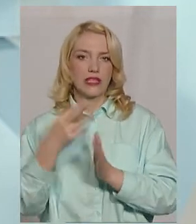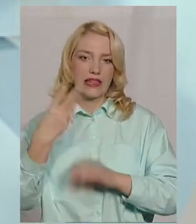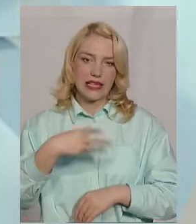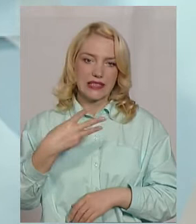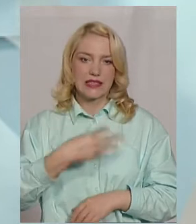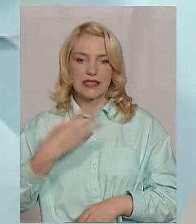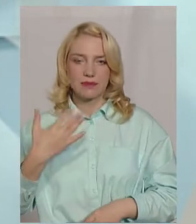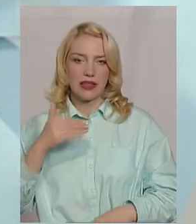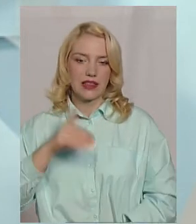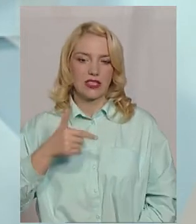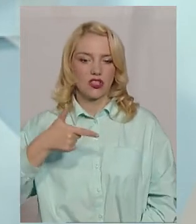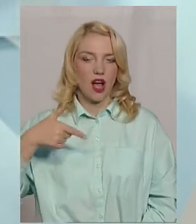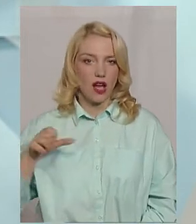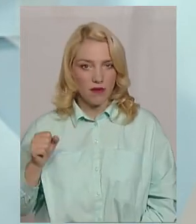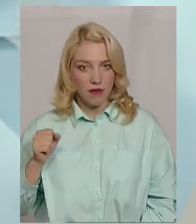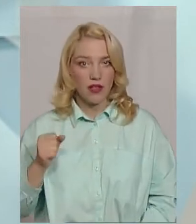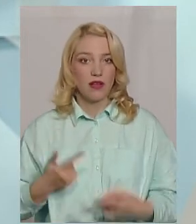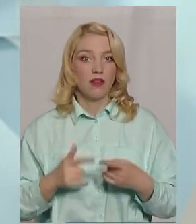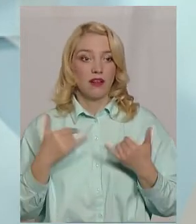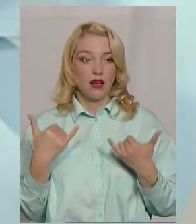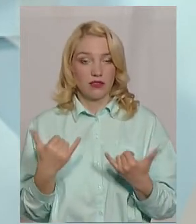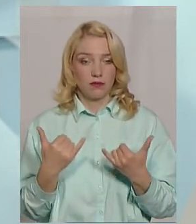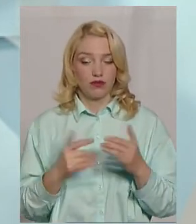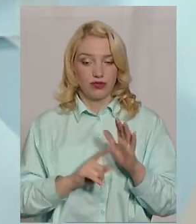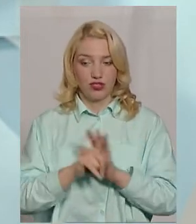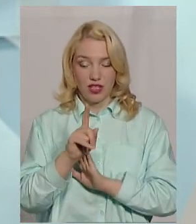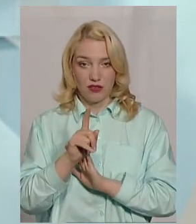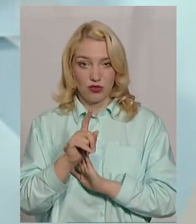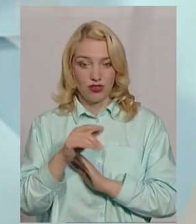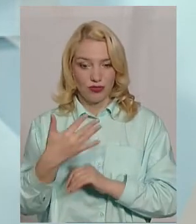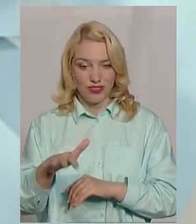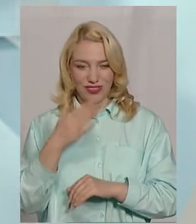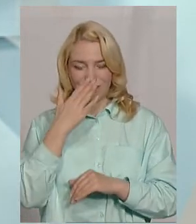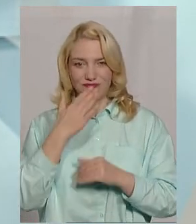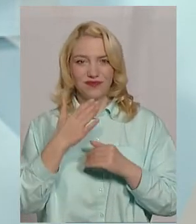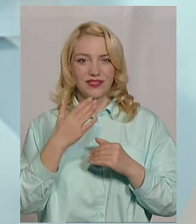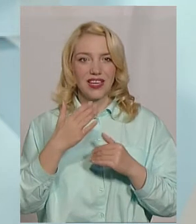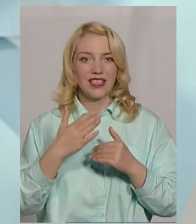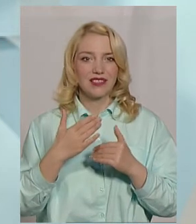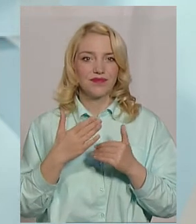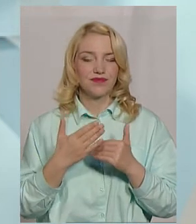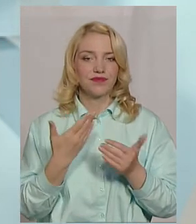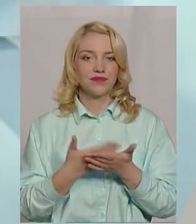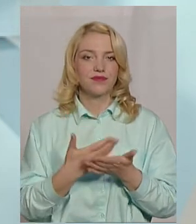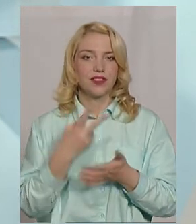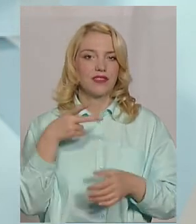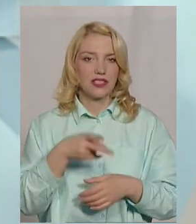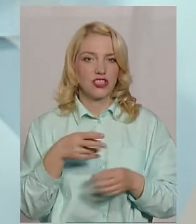-35 тисяч гектарів гречки. То починаючи десь з 2015 року